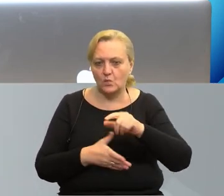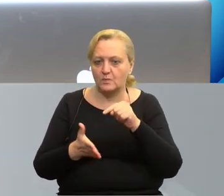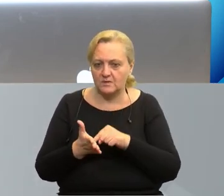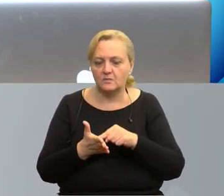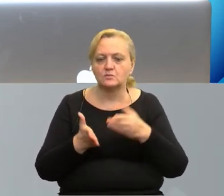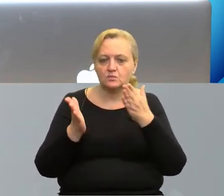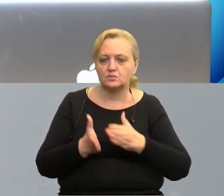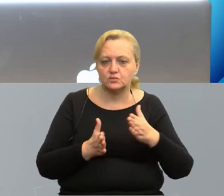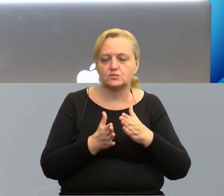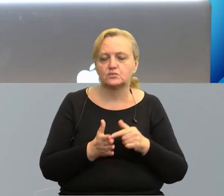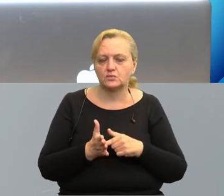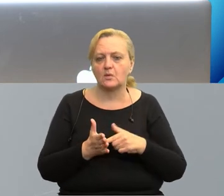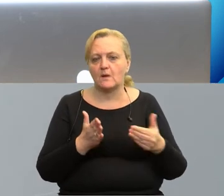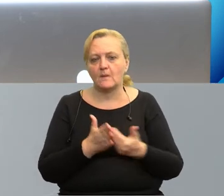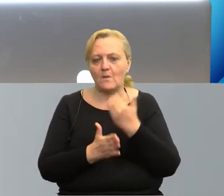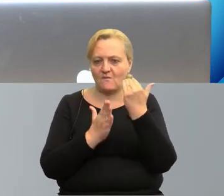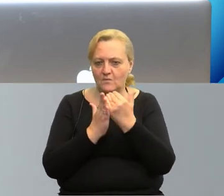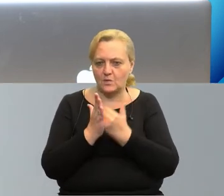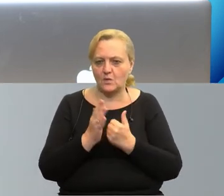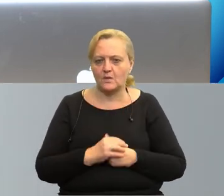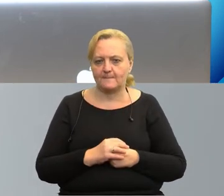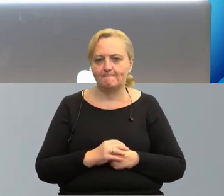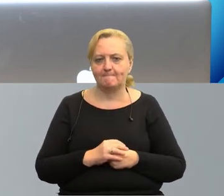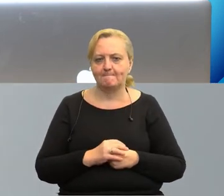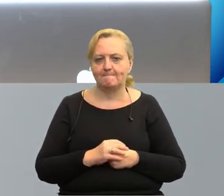przygotowują nowe programy.